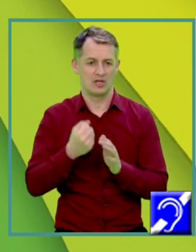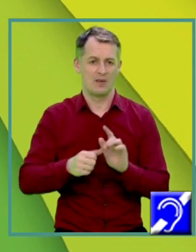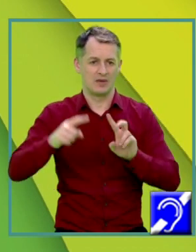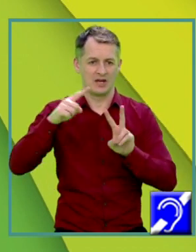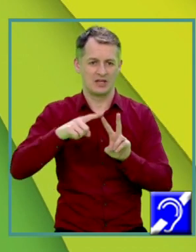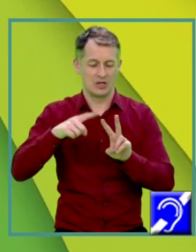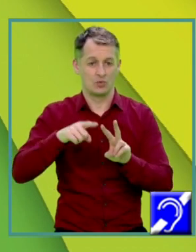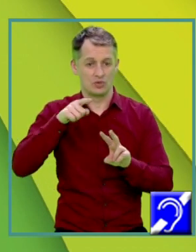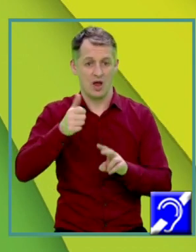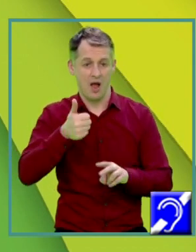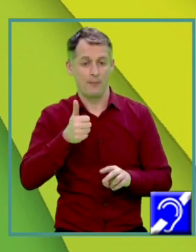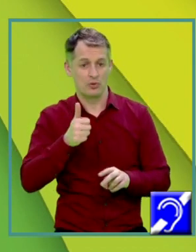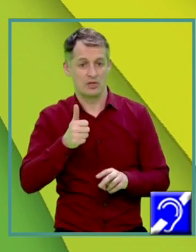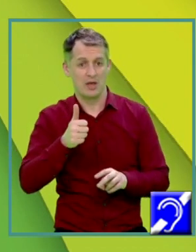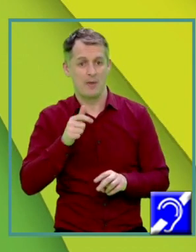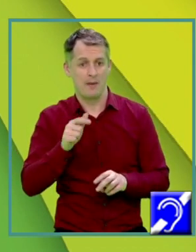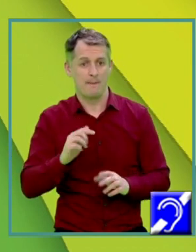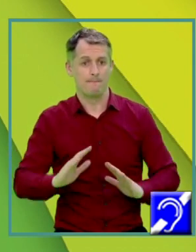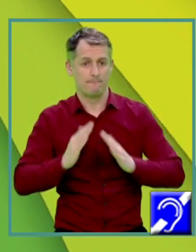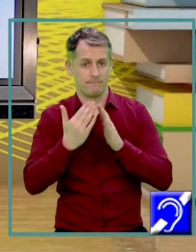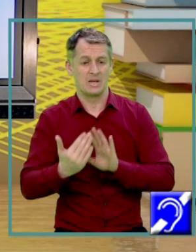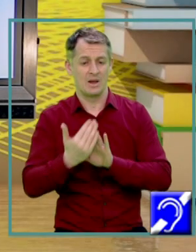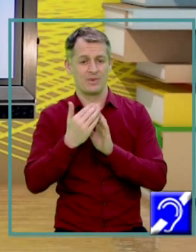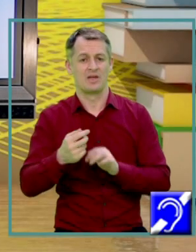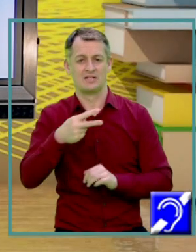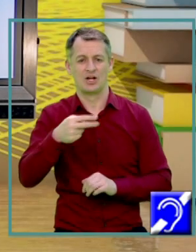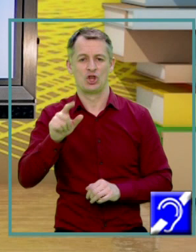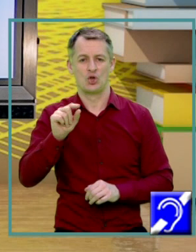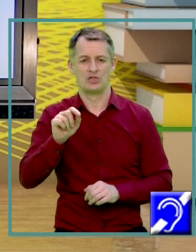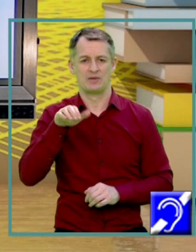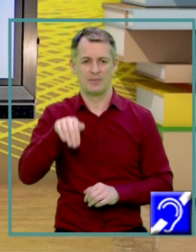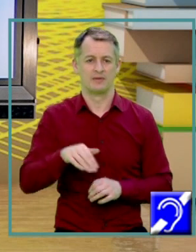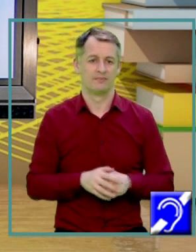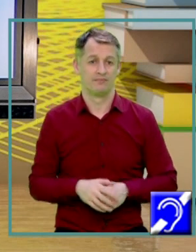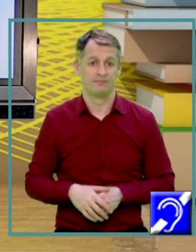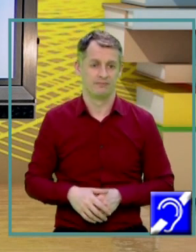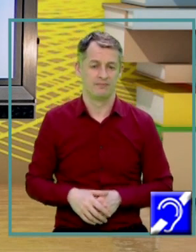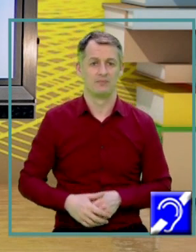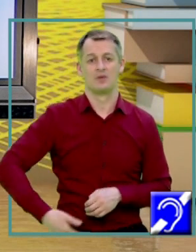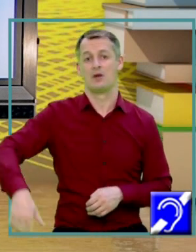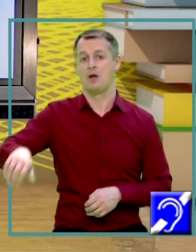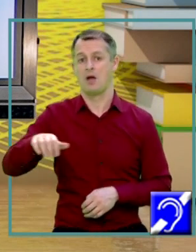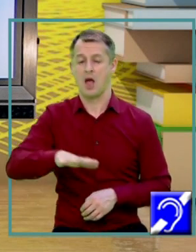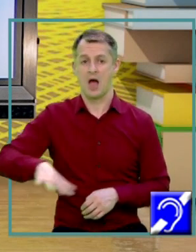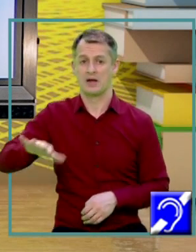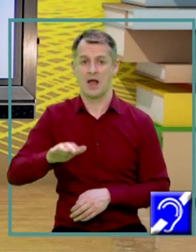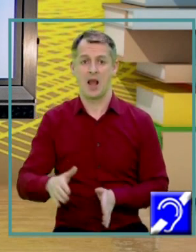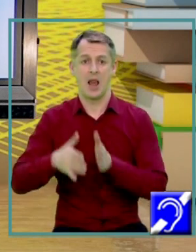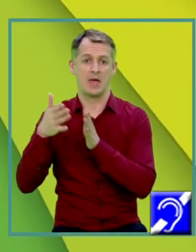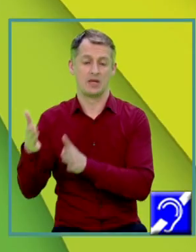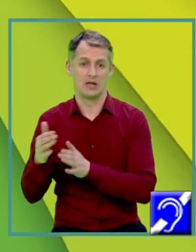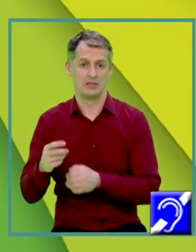apotema piramidei este egală cu 20 metri Aria laterală egal cu 2 ori latura ori apotema